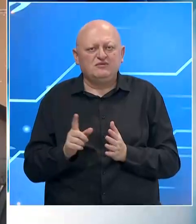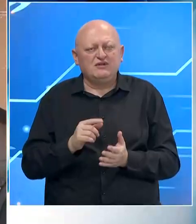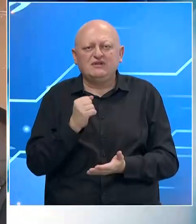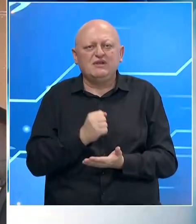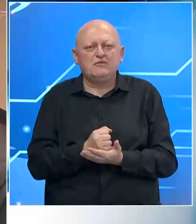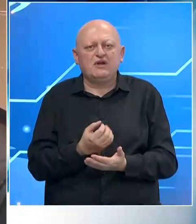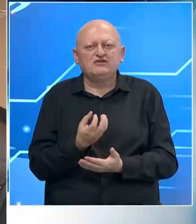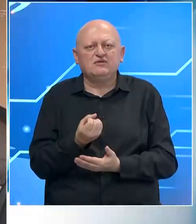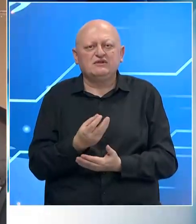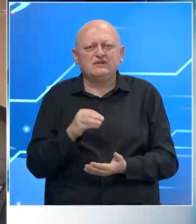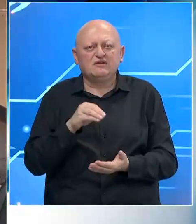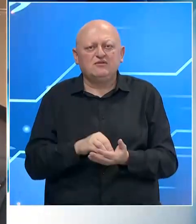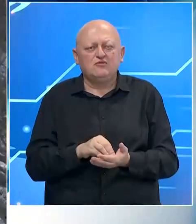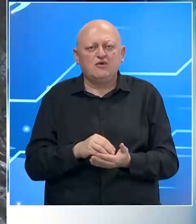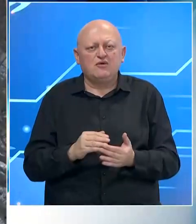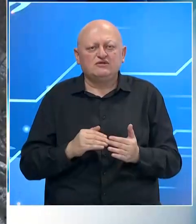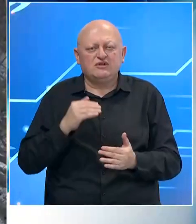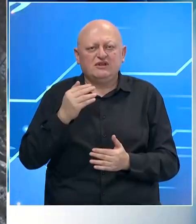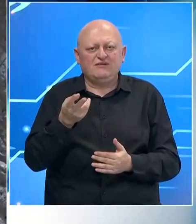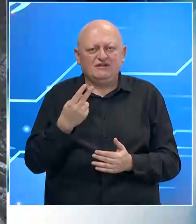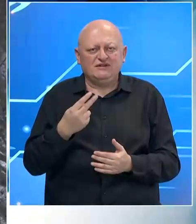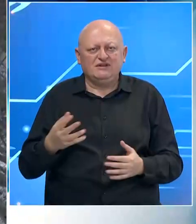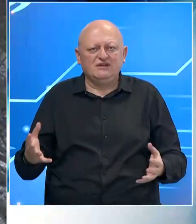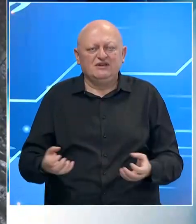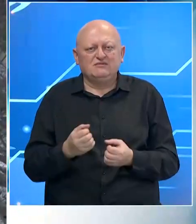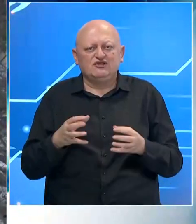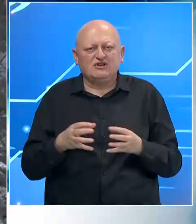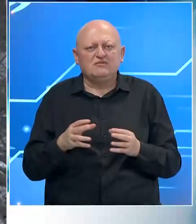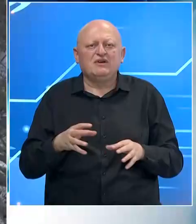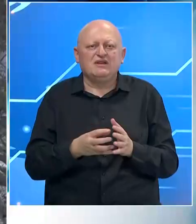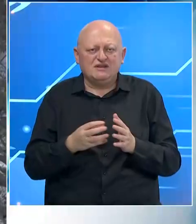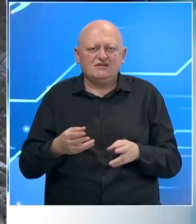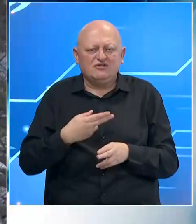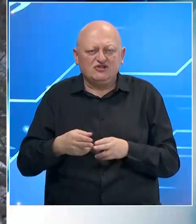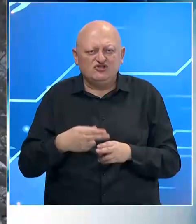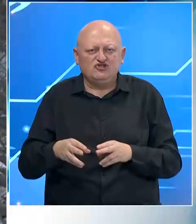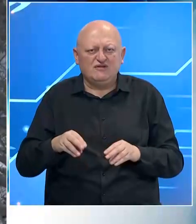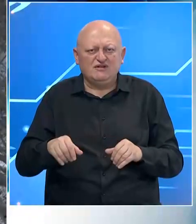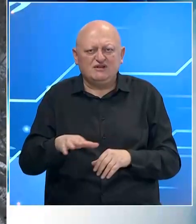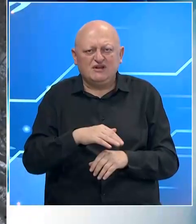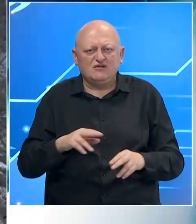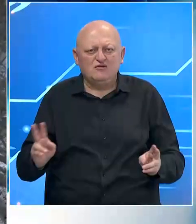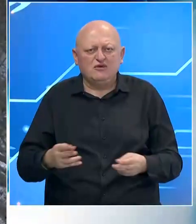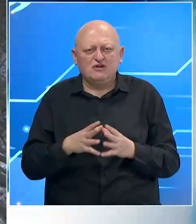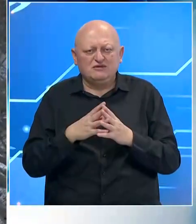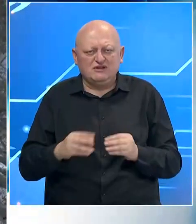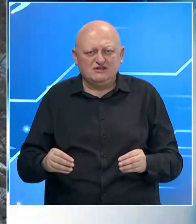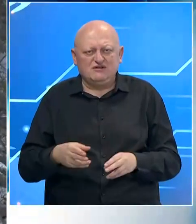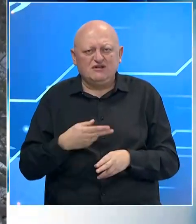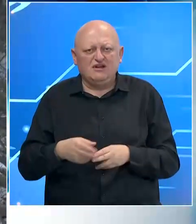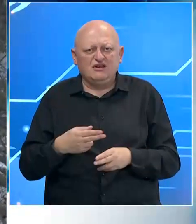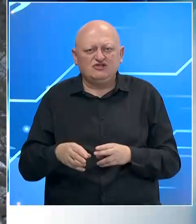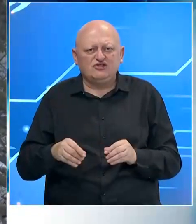Prema nepotvrđenim informacijama, broj poginulih porastao je na 20. Spasilačke ekipe nastavljaju sa raščišavanjem terena i potragom za